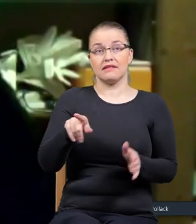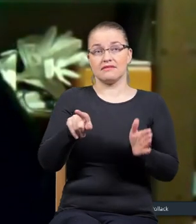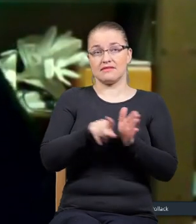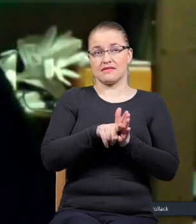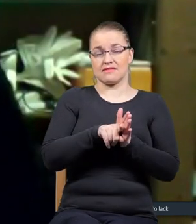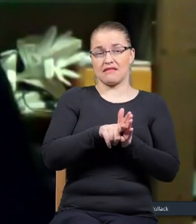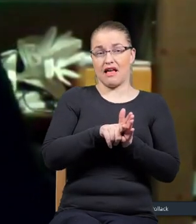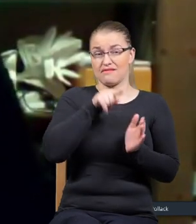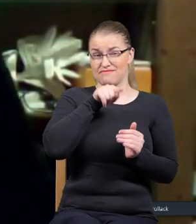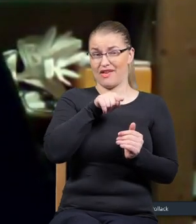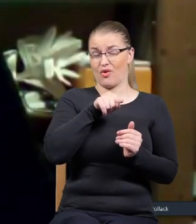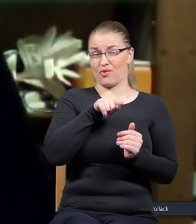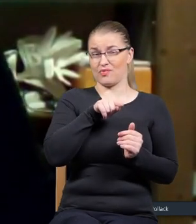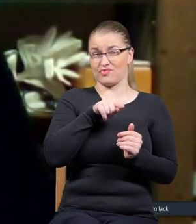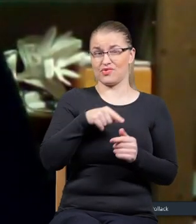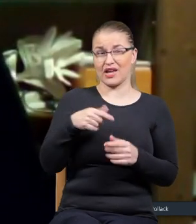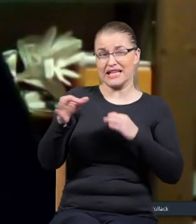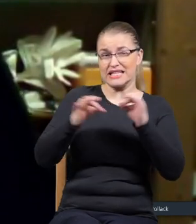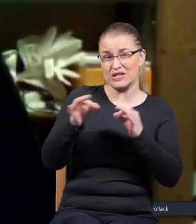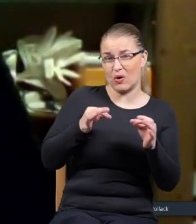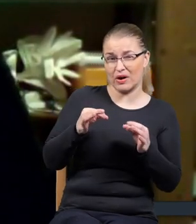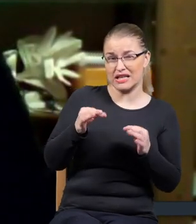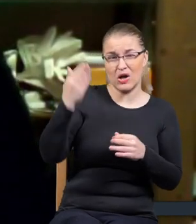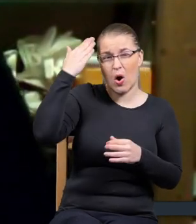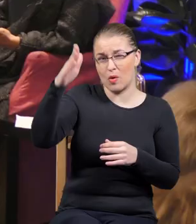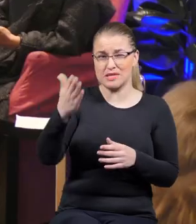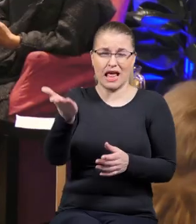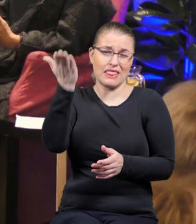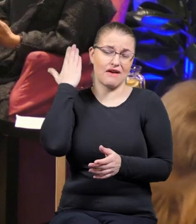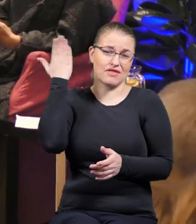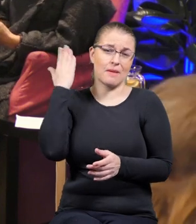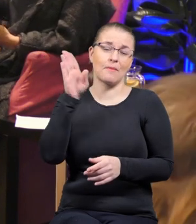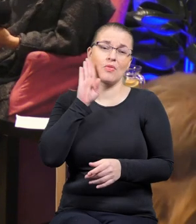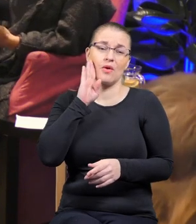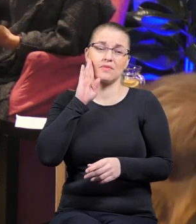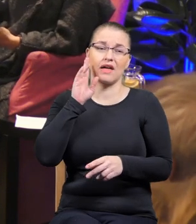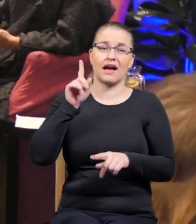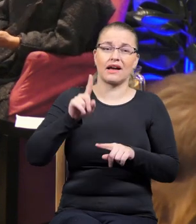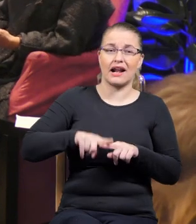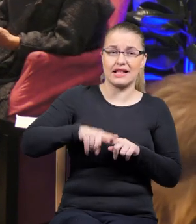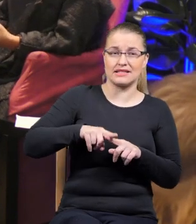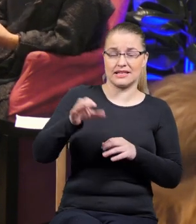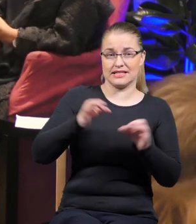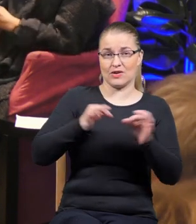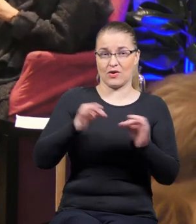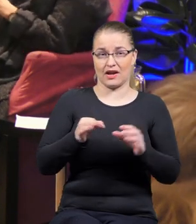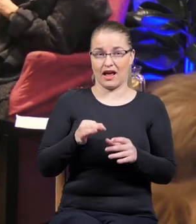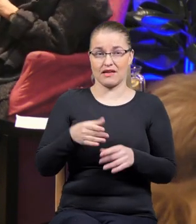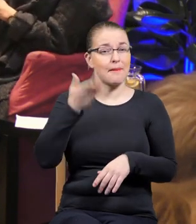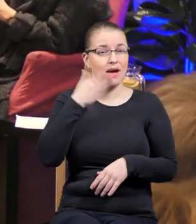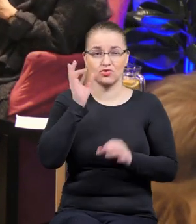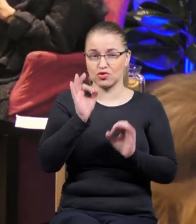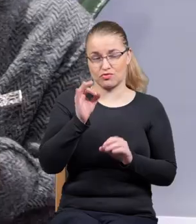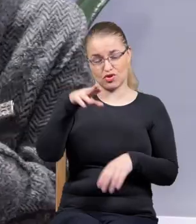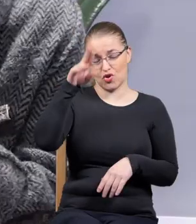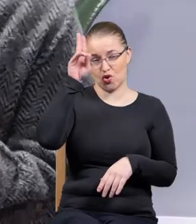to jest super, to jest jak historia Greków. Ja to dobrze rozumiem. Ale z drugiej